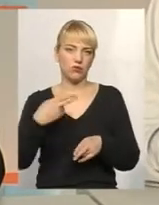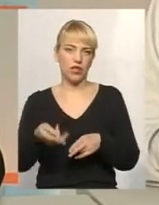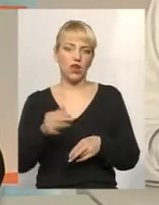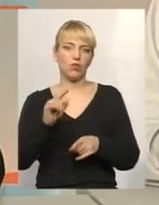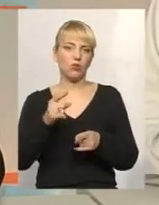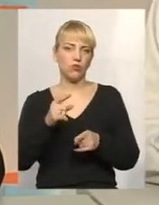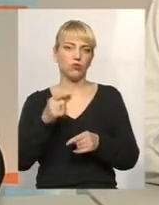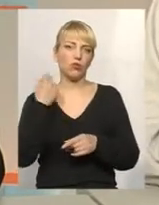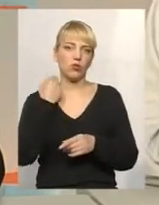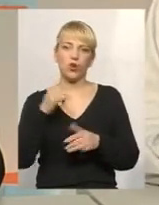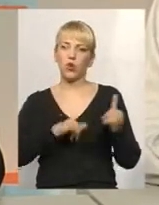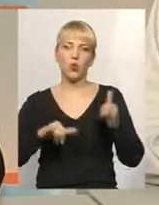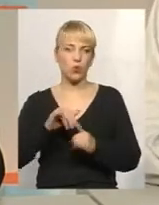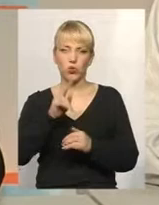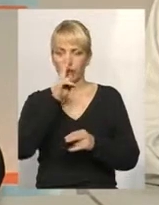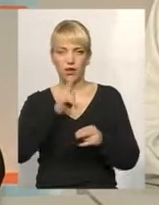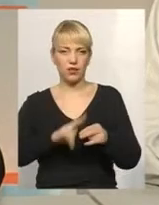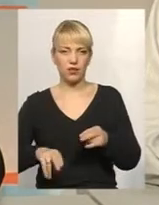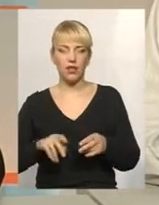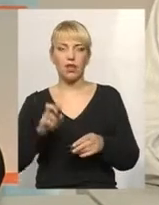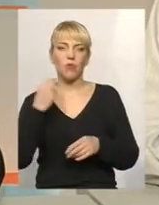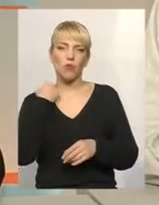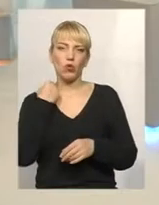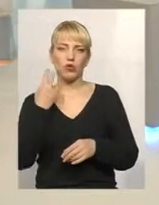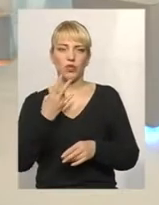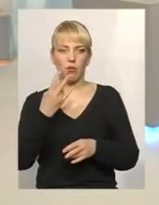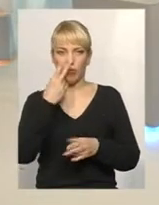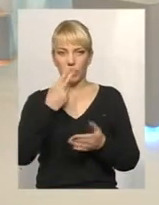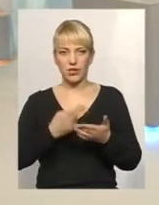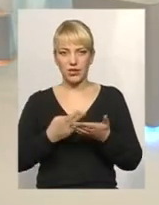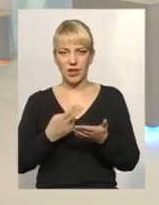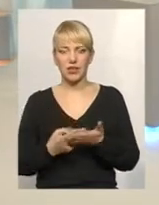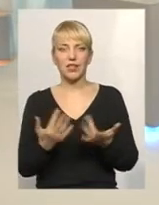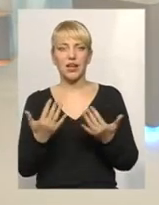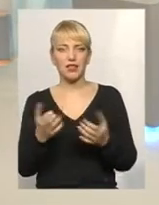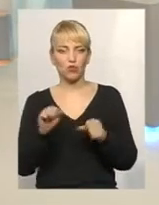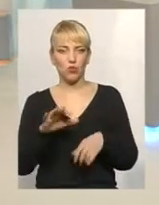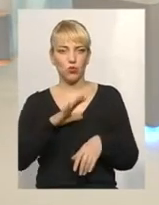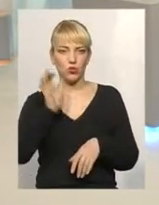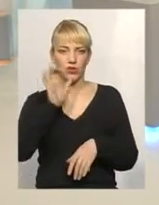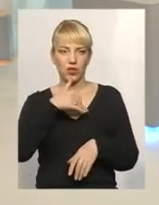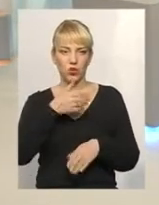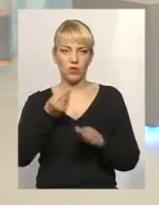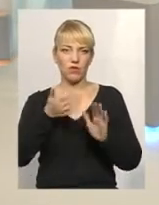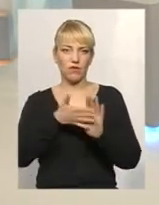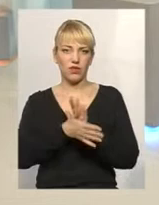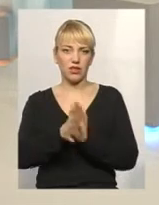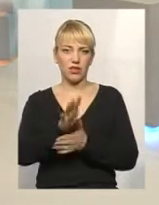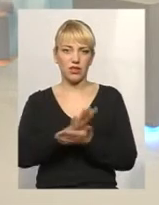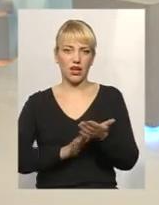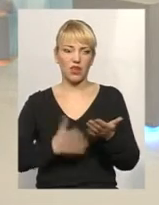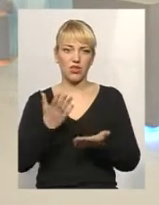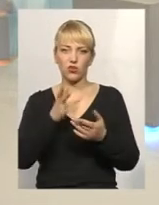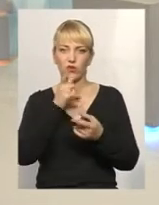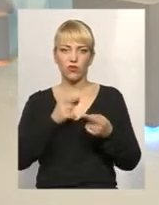від цього не дінеться, в результаті він вважне. боржнику необхідно насамперед показати, наскільки можуть бути серйозні витрати далі, якщо він